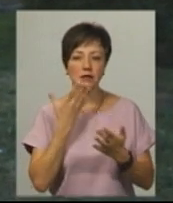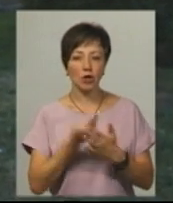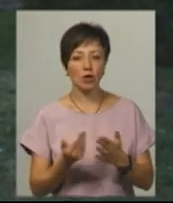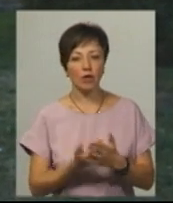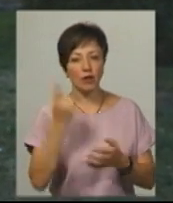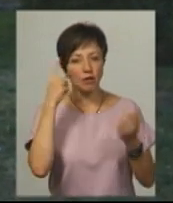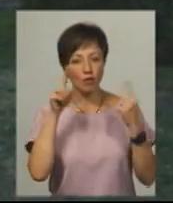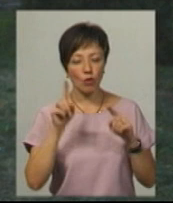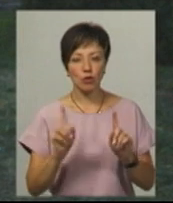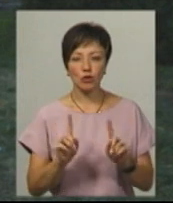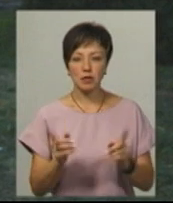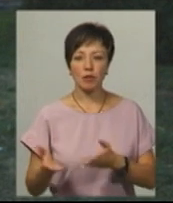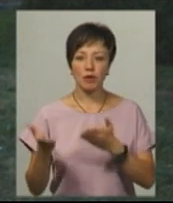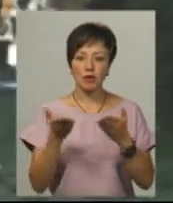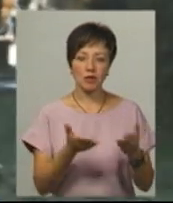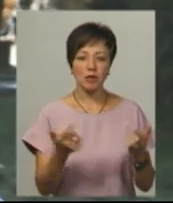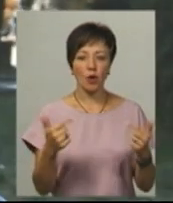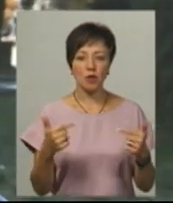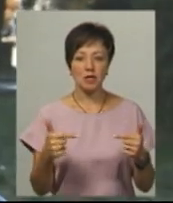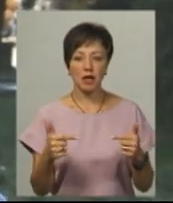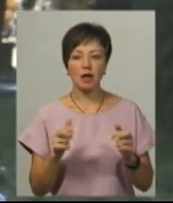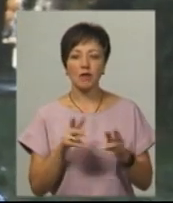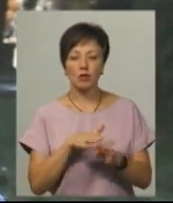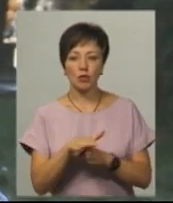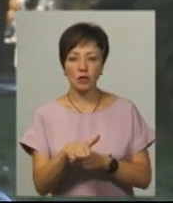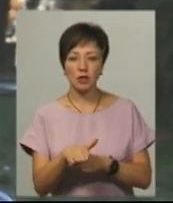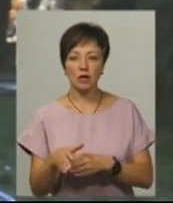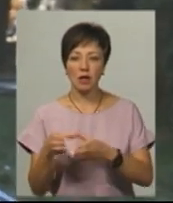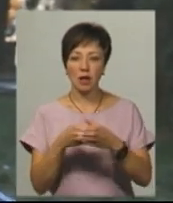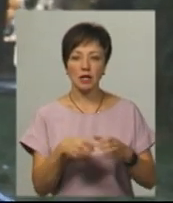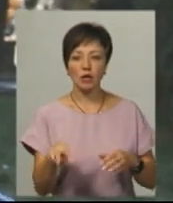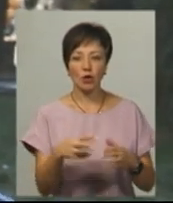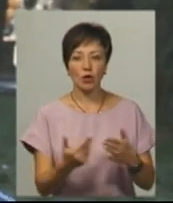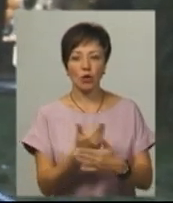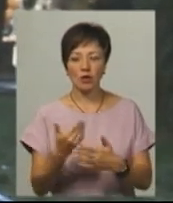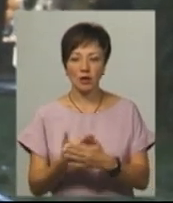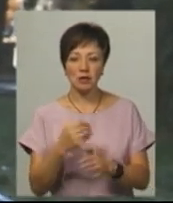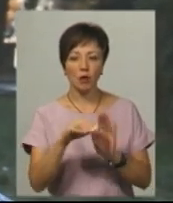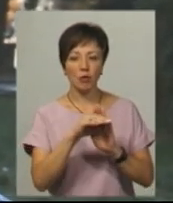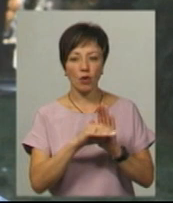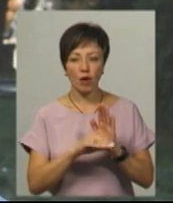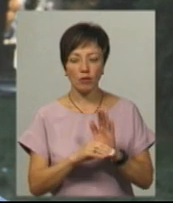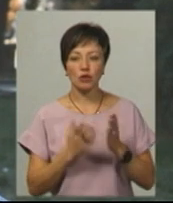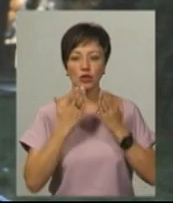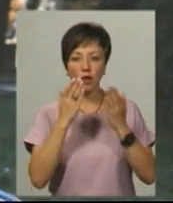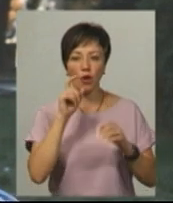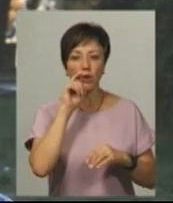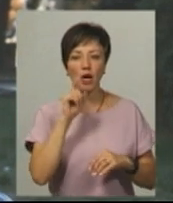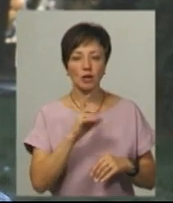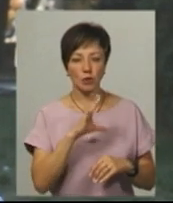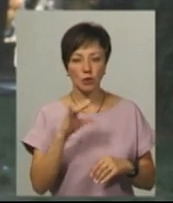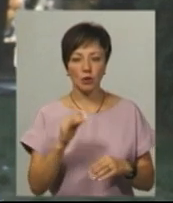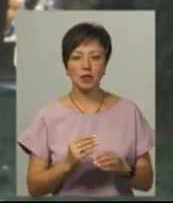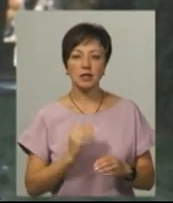твори, для того, щоб запросити гостей. Відбудеться кластер літературних новинок за програмою «Читай українську».